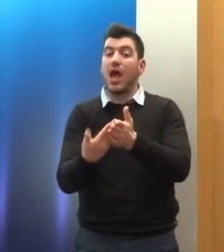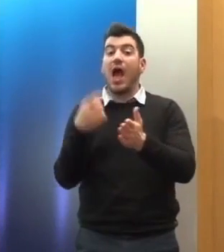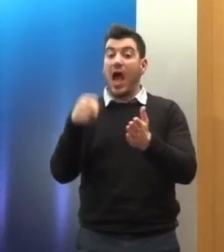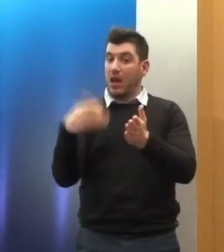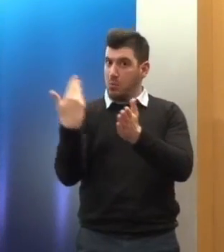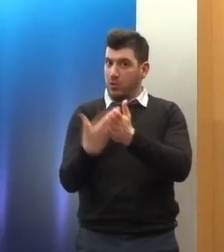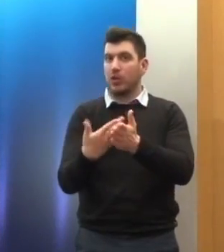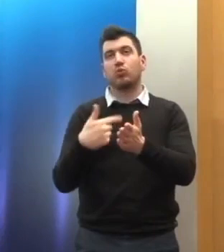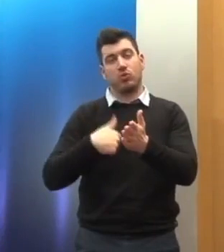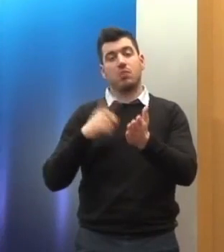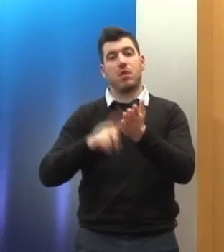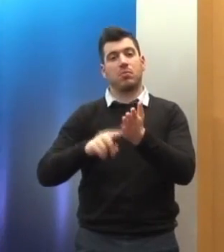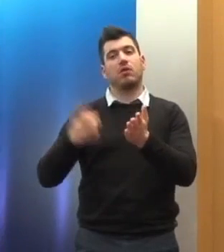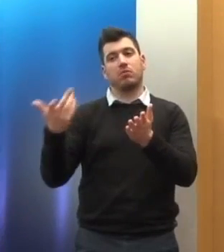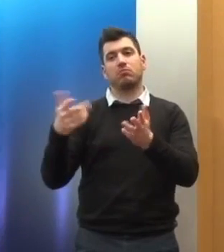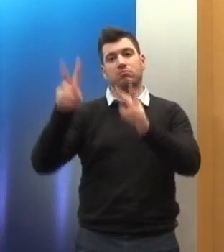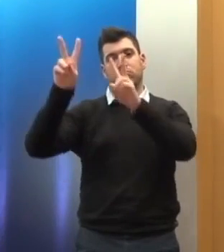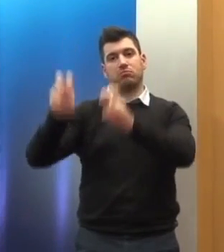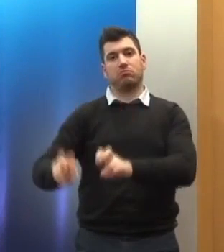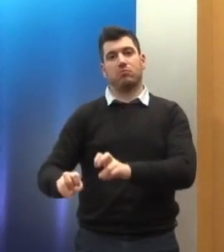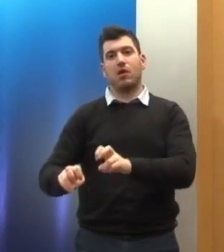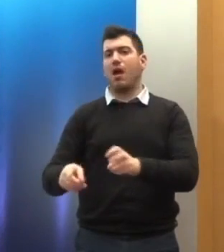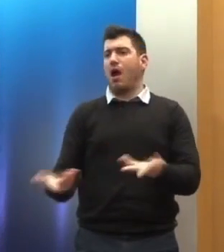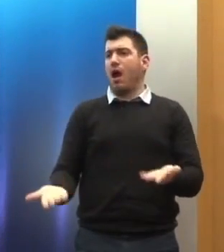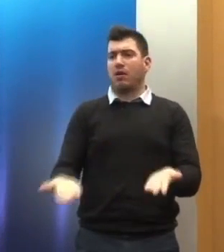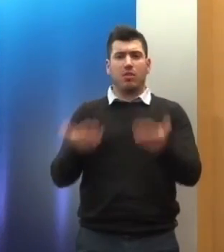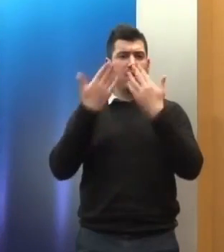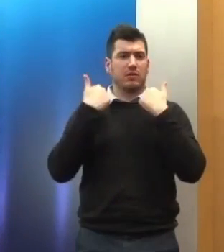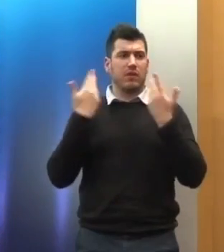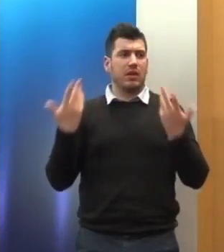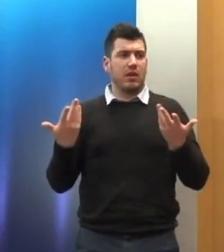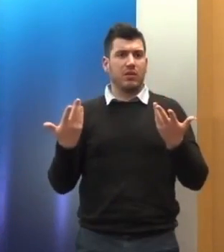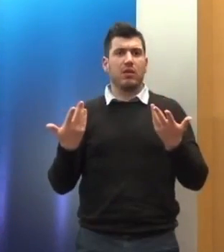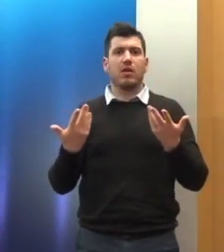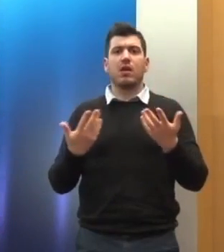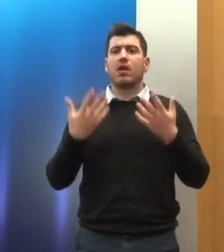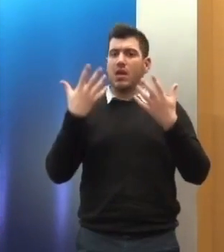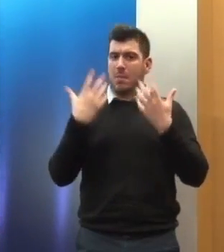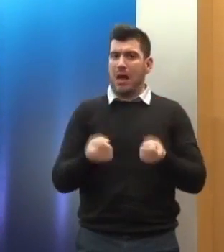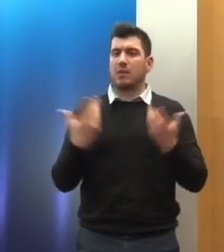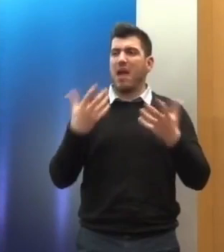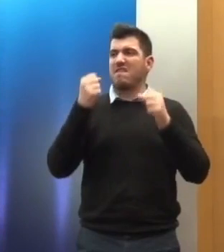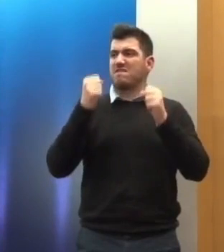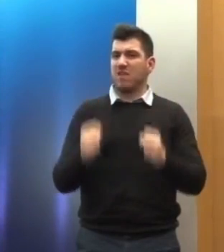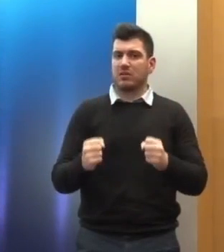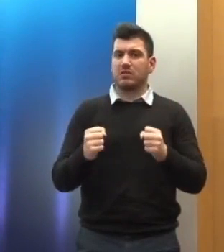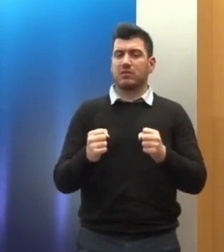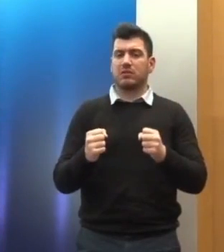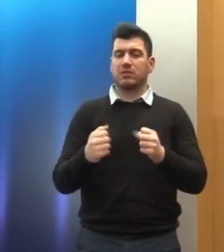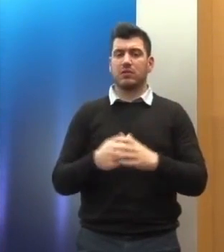πρόβλημα. Αλλά εάν κάτι τέτοιο δεν συμβαίνει, υπάρχει μια λίγος πολύ ασφαλής πραγματολογική βάση, οι